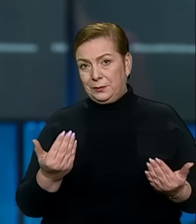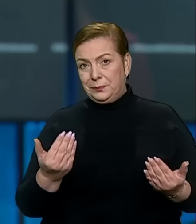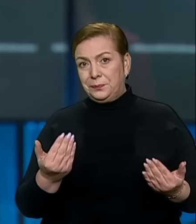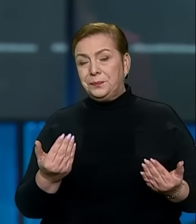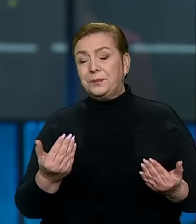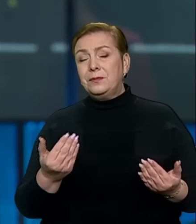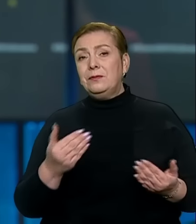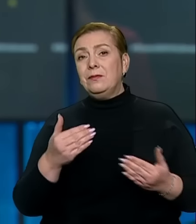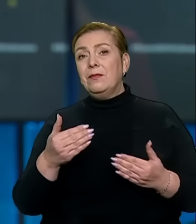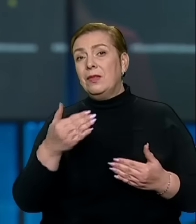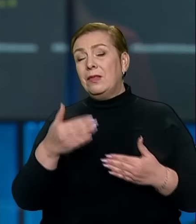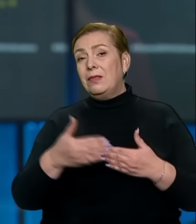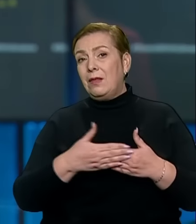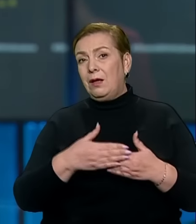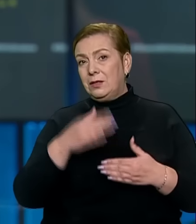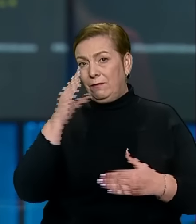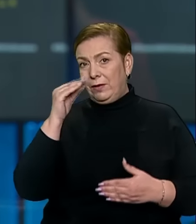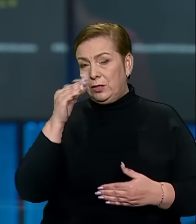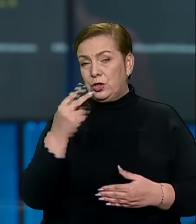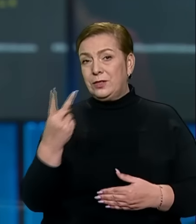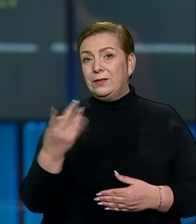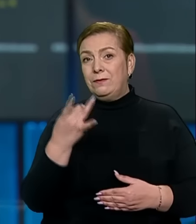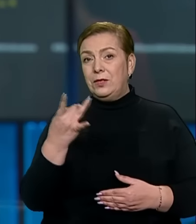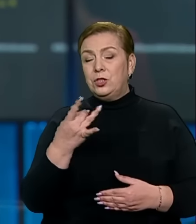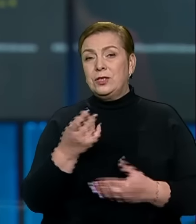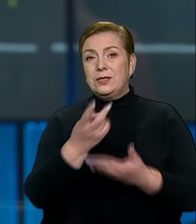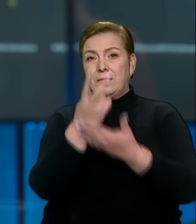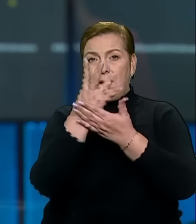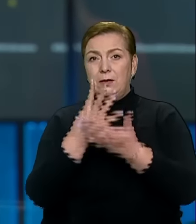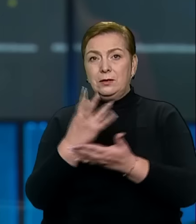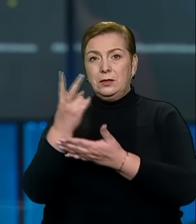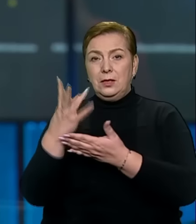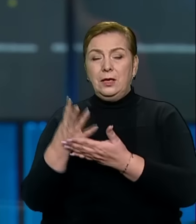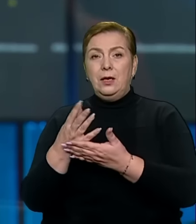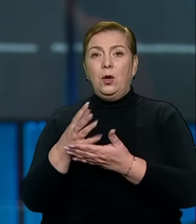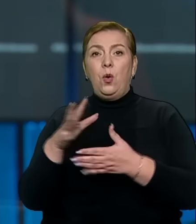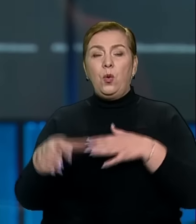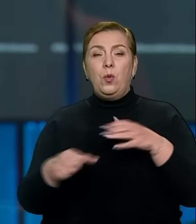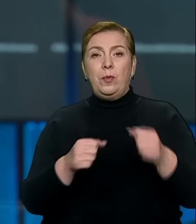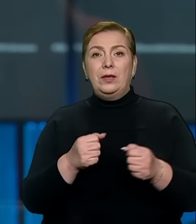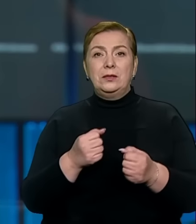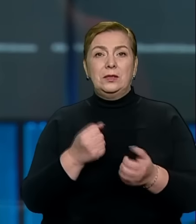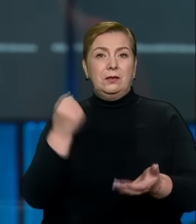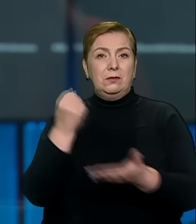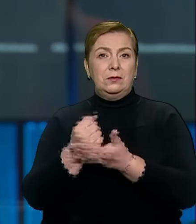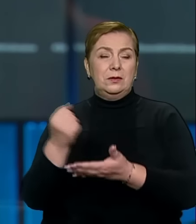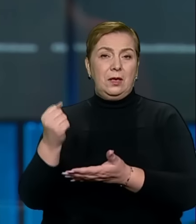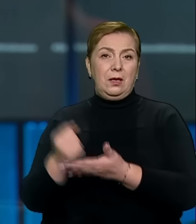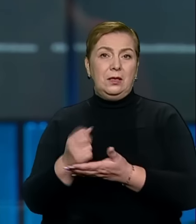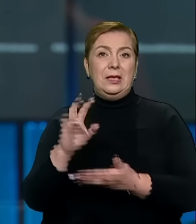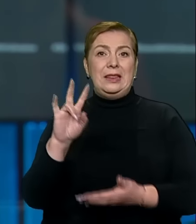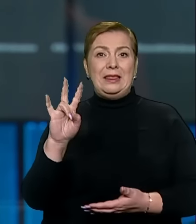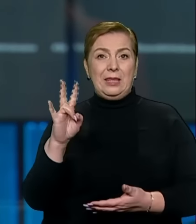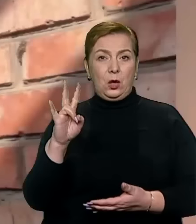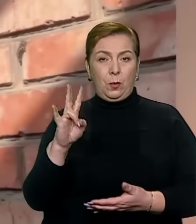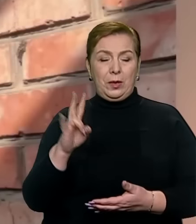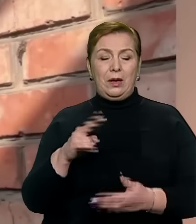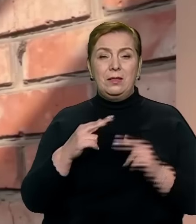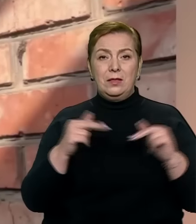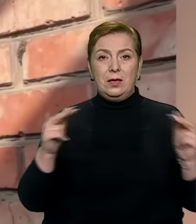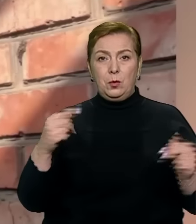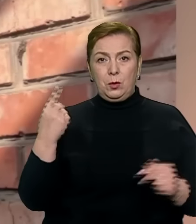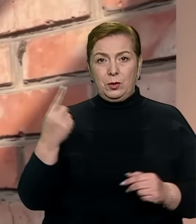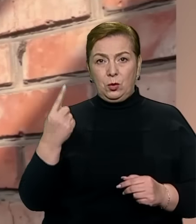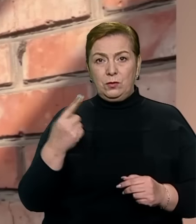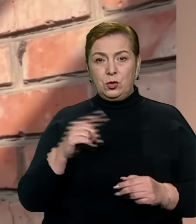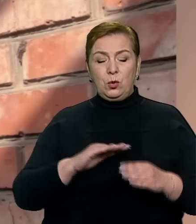І надвечір. Двічі з артилерії окупанти вдарили по Нікополю на Дніпропетровщині. Осколками поранено чоловіка та